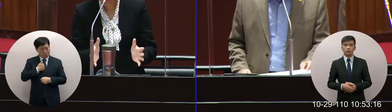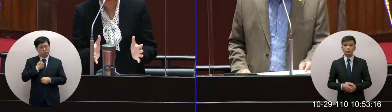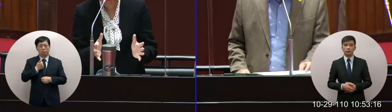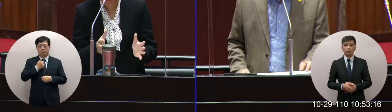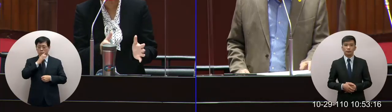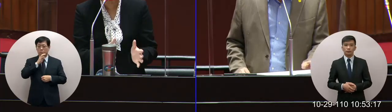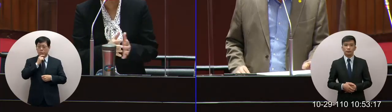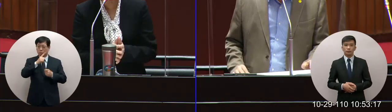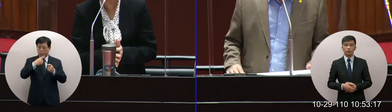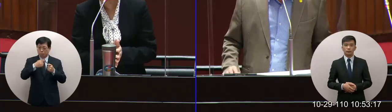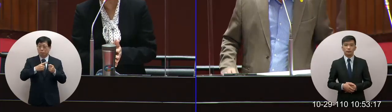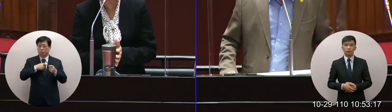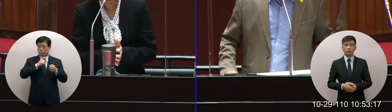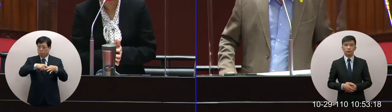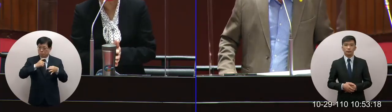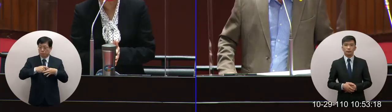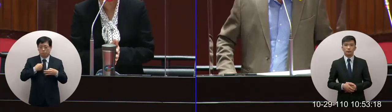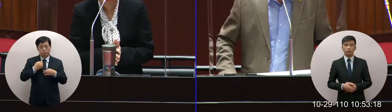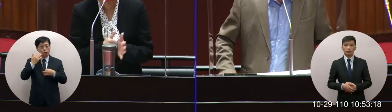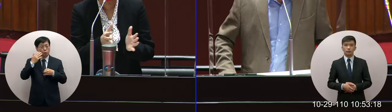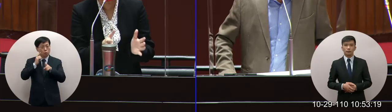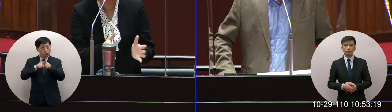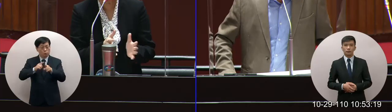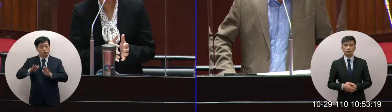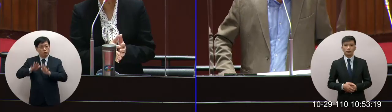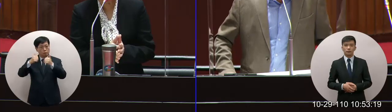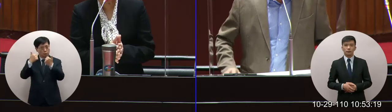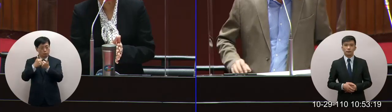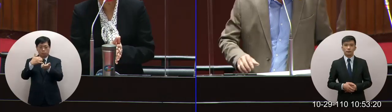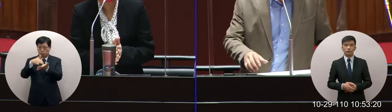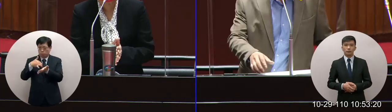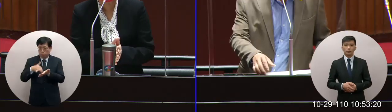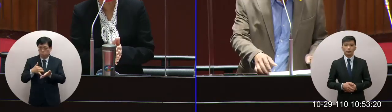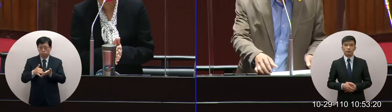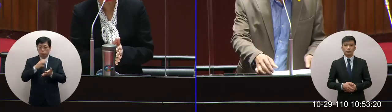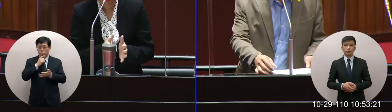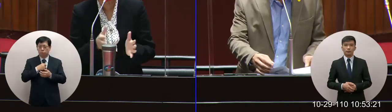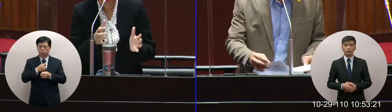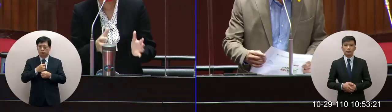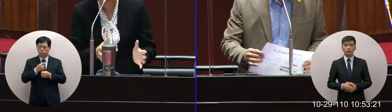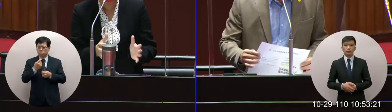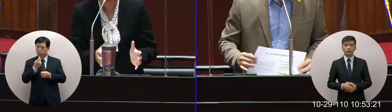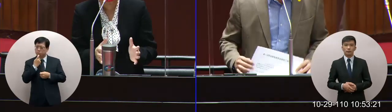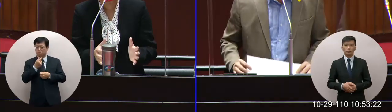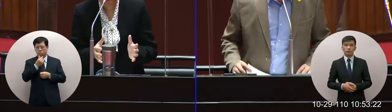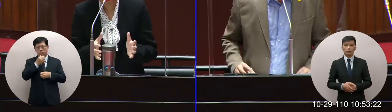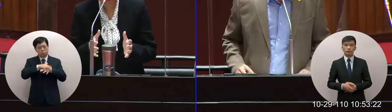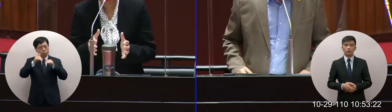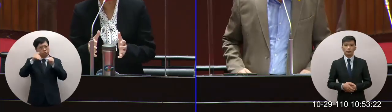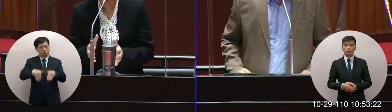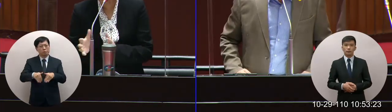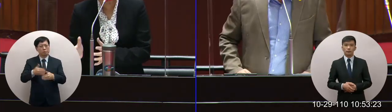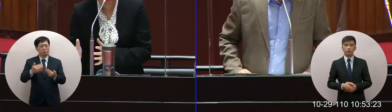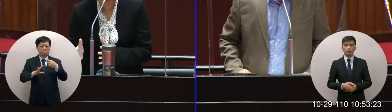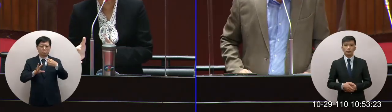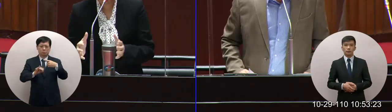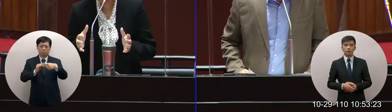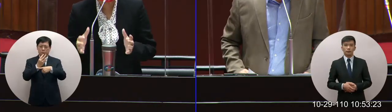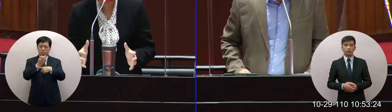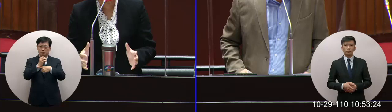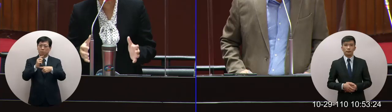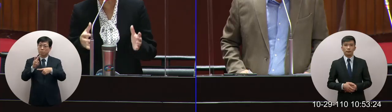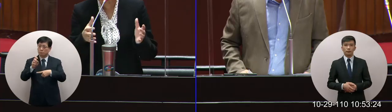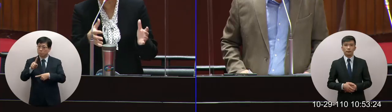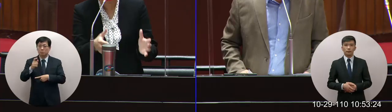GDP呢按照我們國發會的這個經濟模型看起來是會下降這個0.21